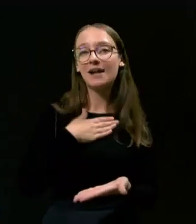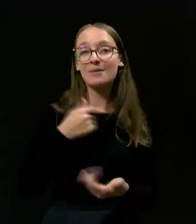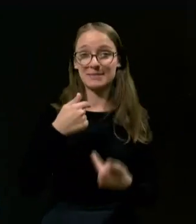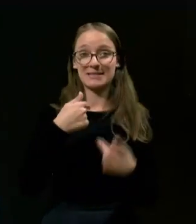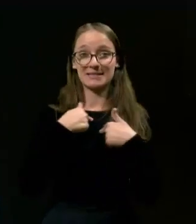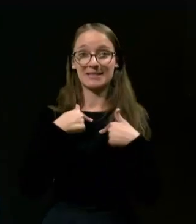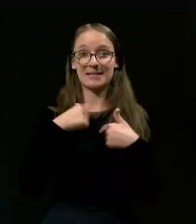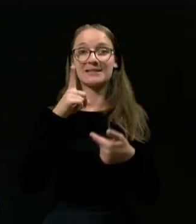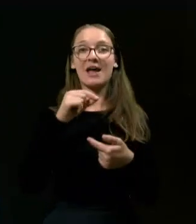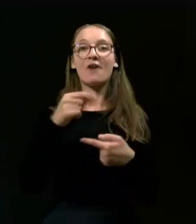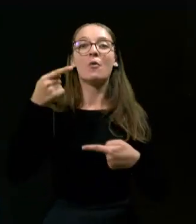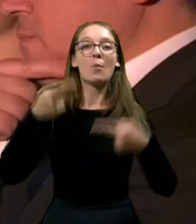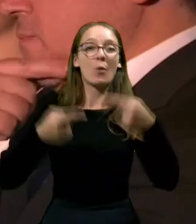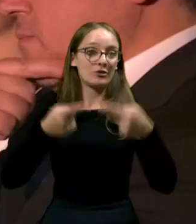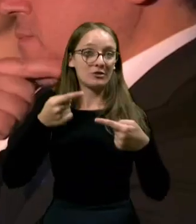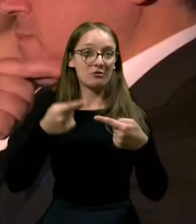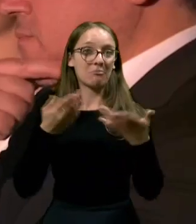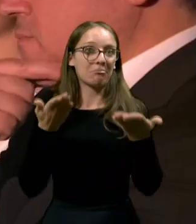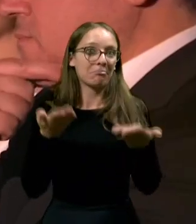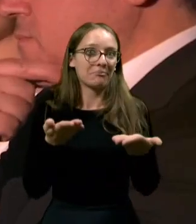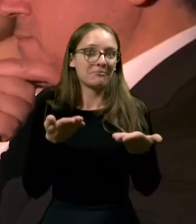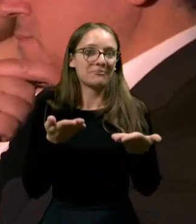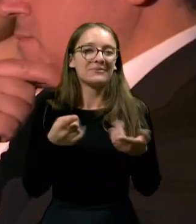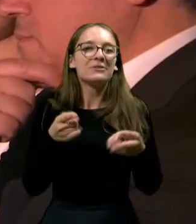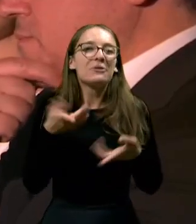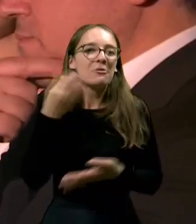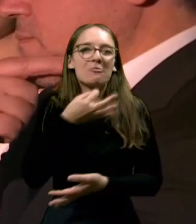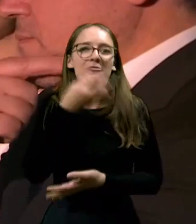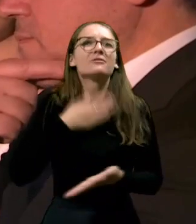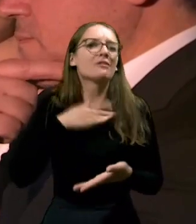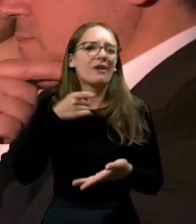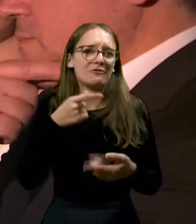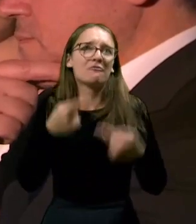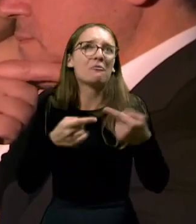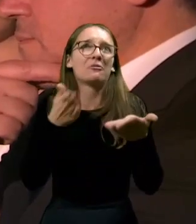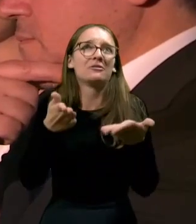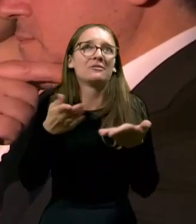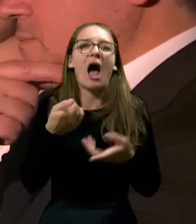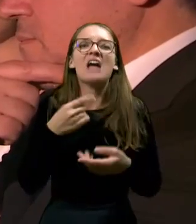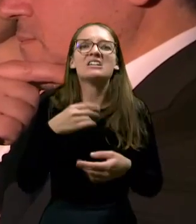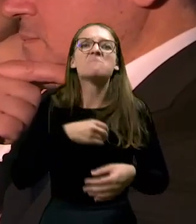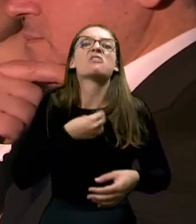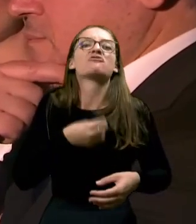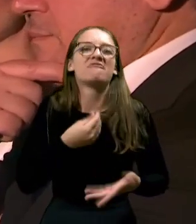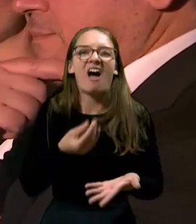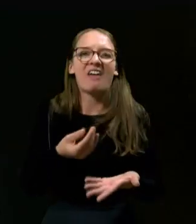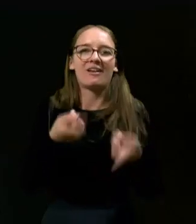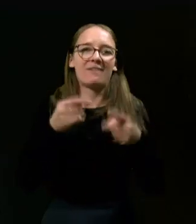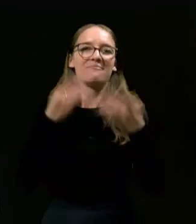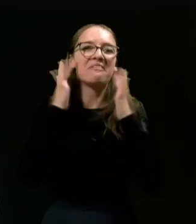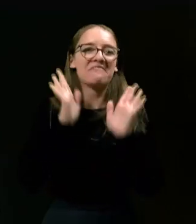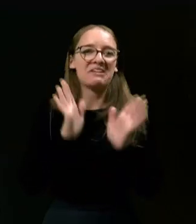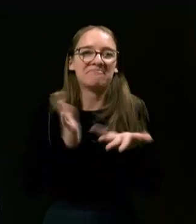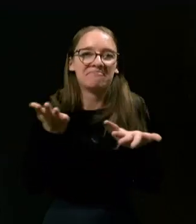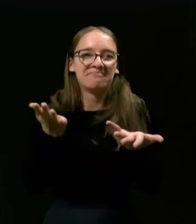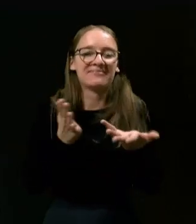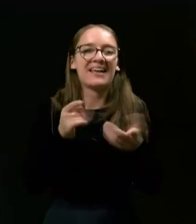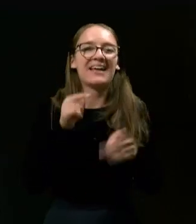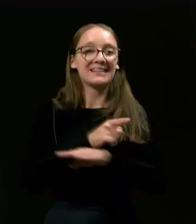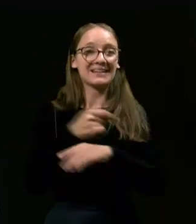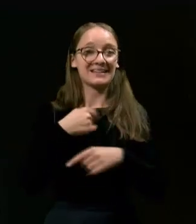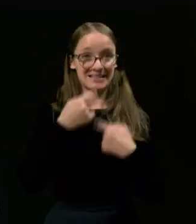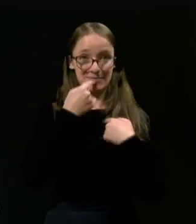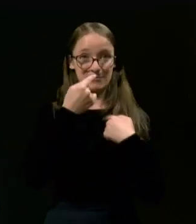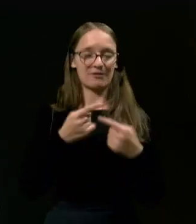jaz podal v politiko. To je bilo vprašanje, aha, zakaj hreste v politiko, hreste iz maščevanja, hreste iz, vem, če se. In takrat sem